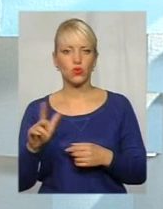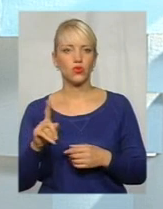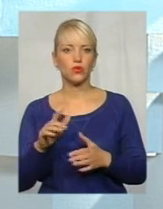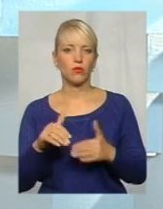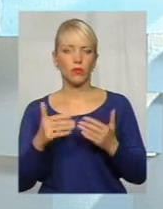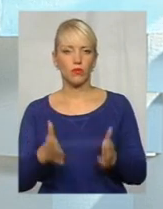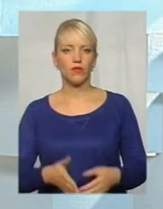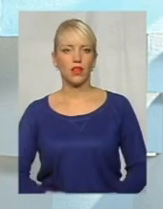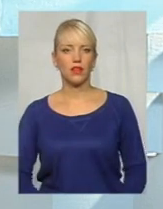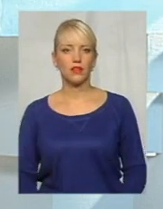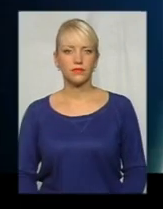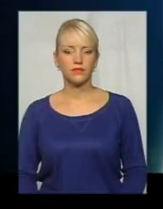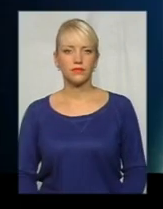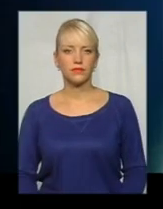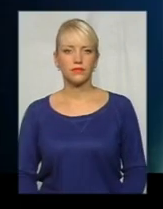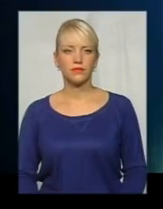пропонували.